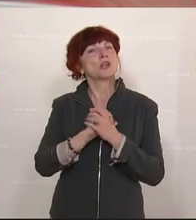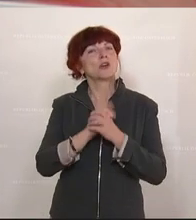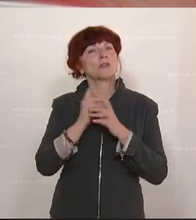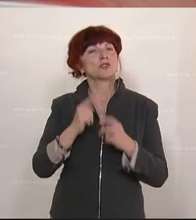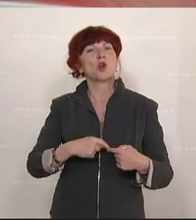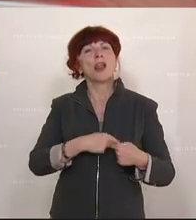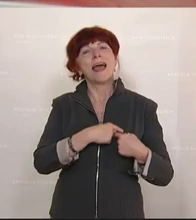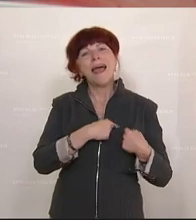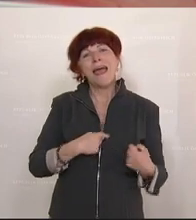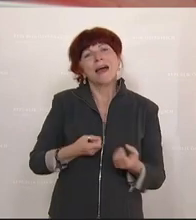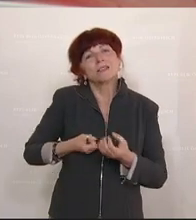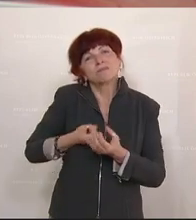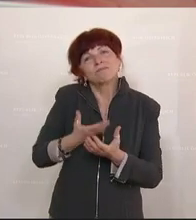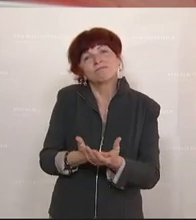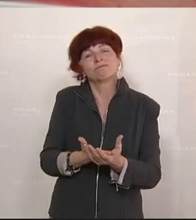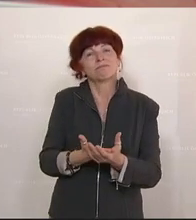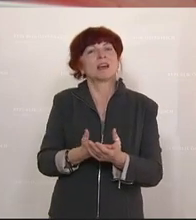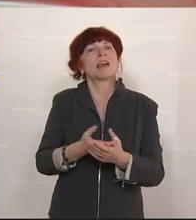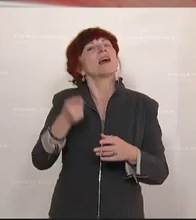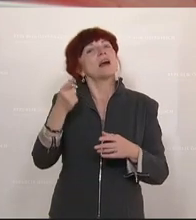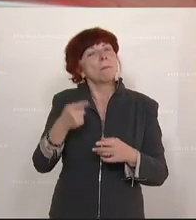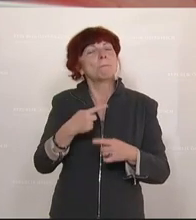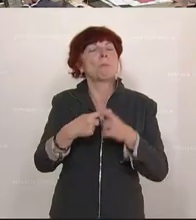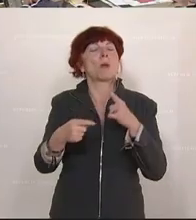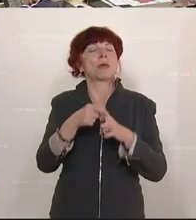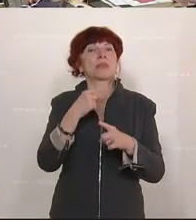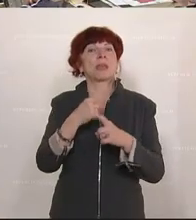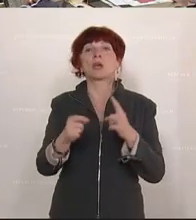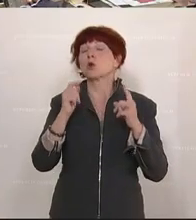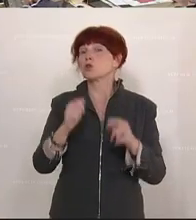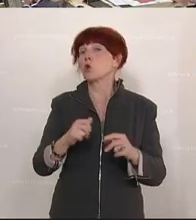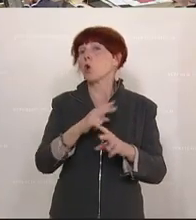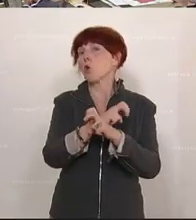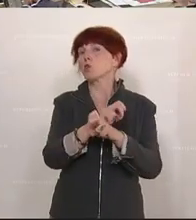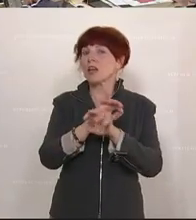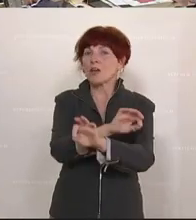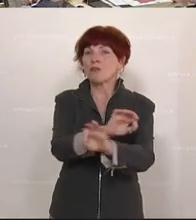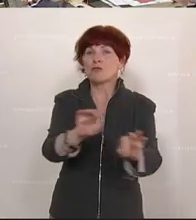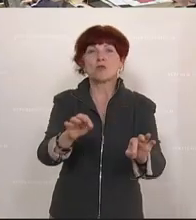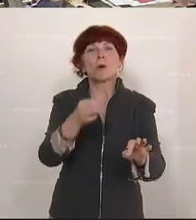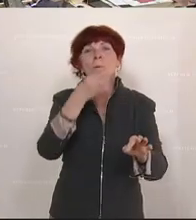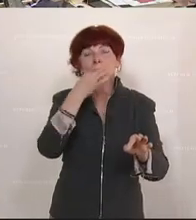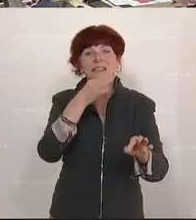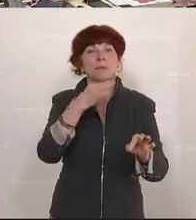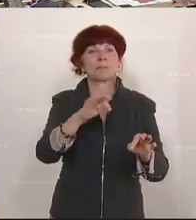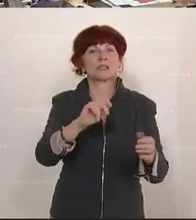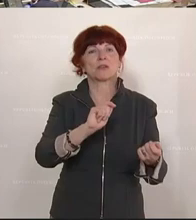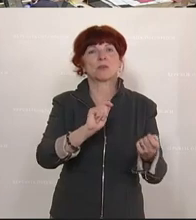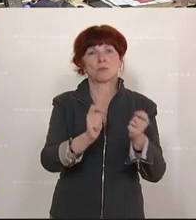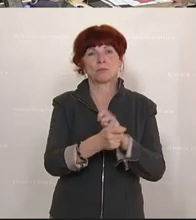für die Österreicherinnen und Österreicher etwas weiterzubringen. Das muss in unser aller Interesse gemeinsam auch stehen.